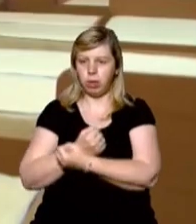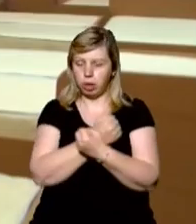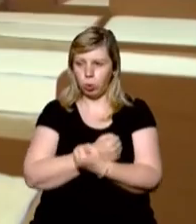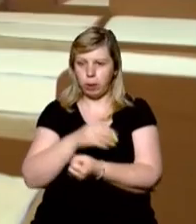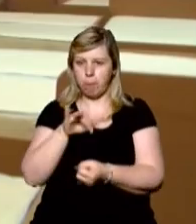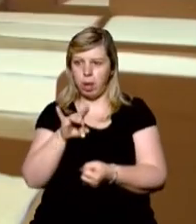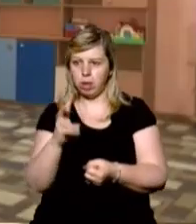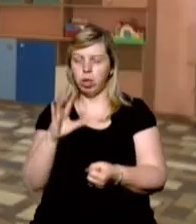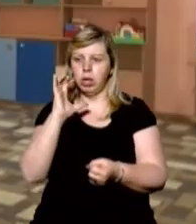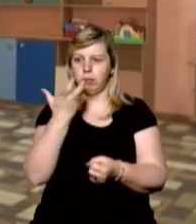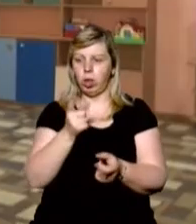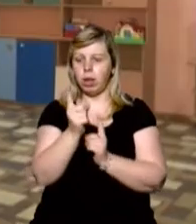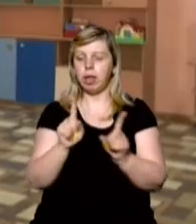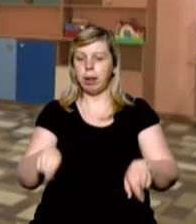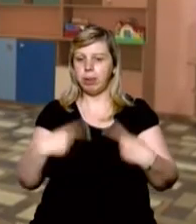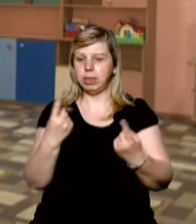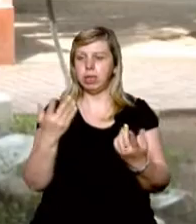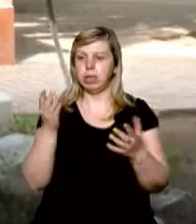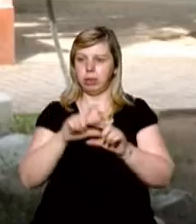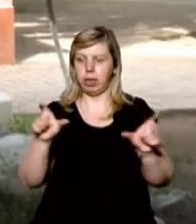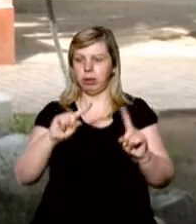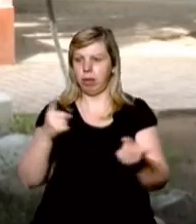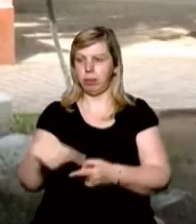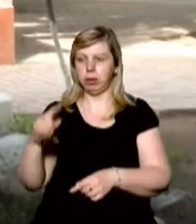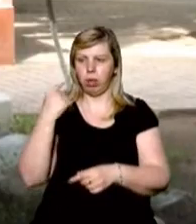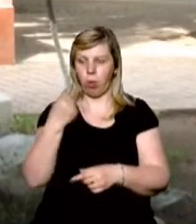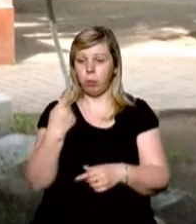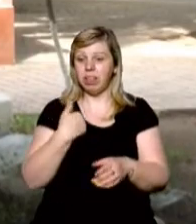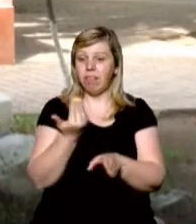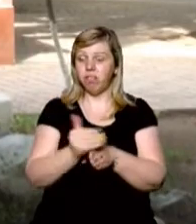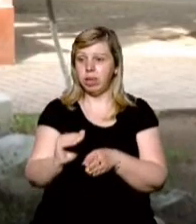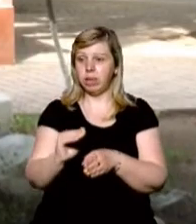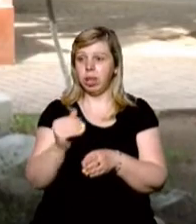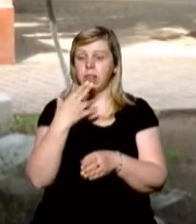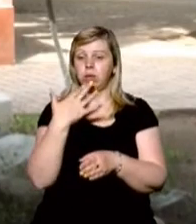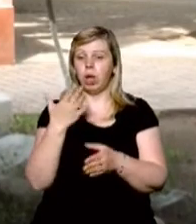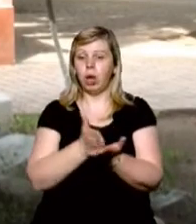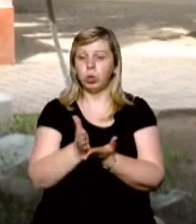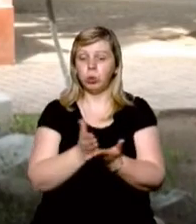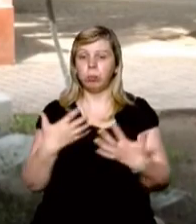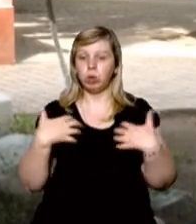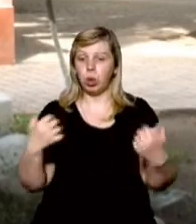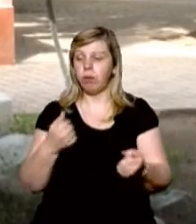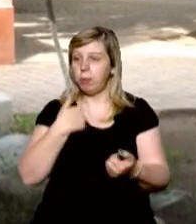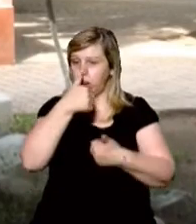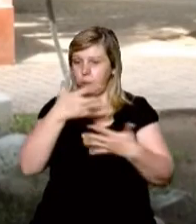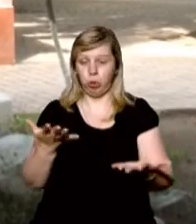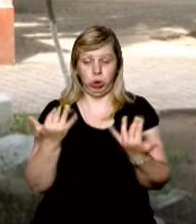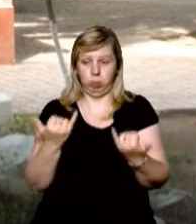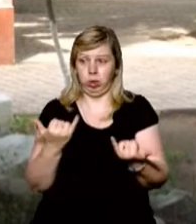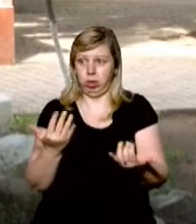санаторію у серйозний реабілітаційний заклад Закарпатської області. Те, що нам виділила Національна служба здоров'я, ми не можемо нормально,